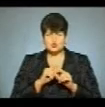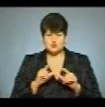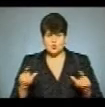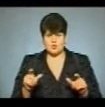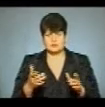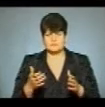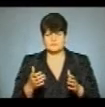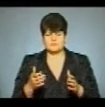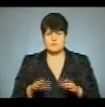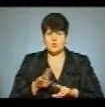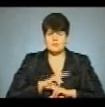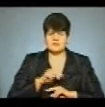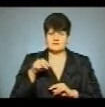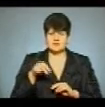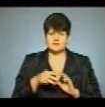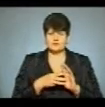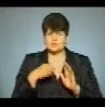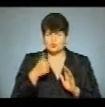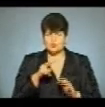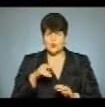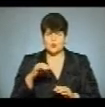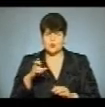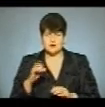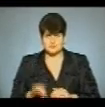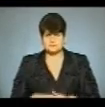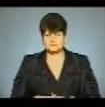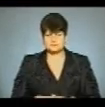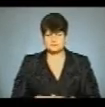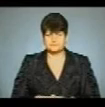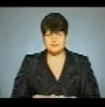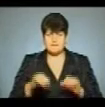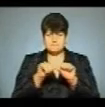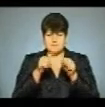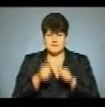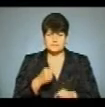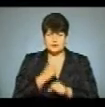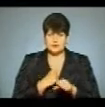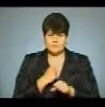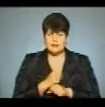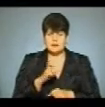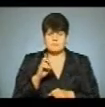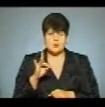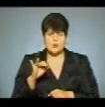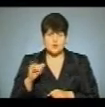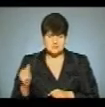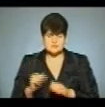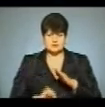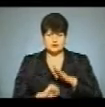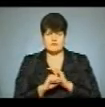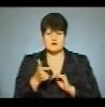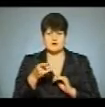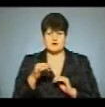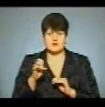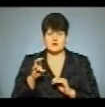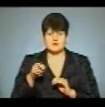філософії. Пам'ятник виготовили з бронзи, а основу – з граніту, каже